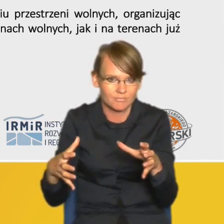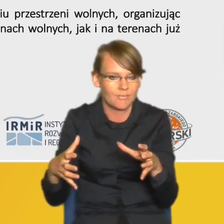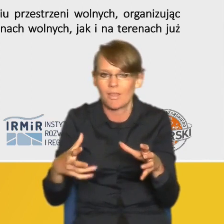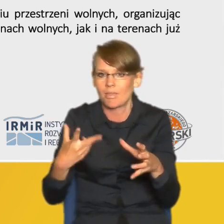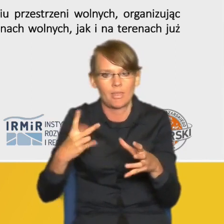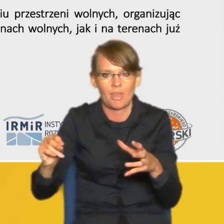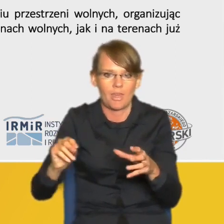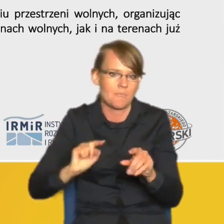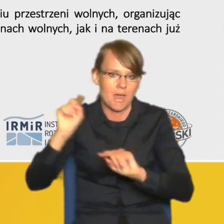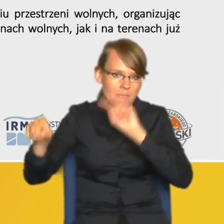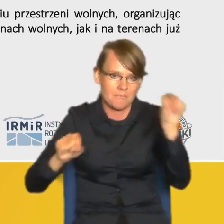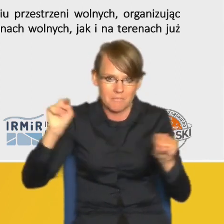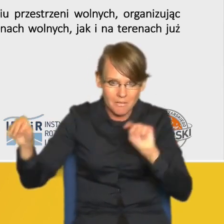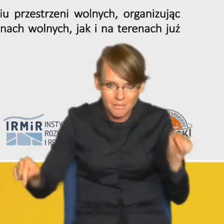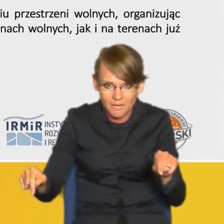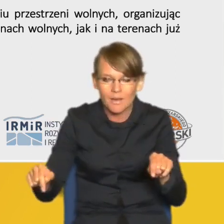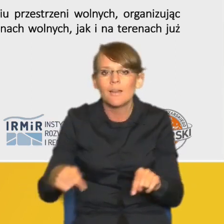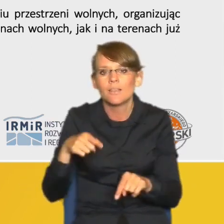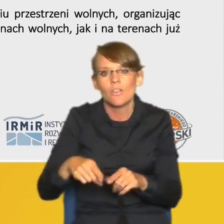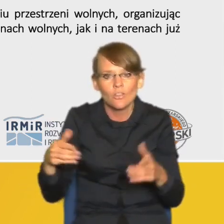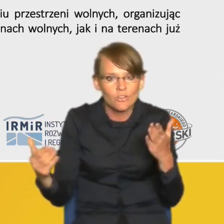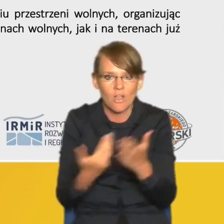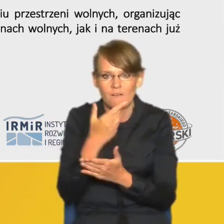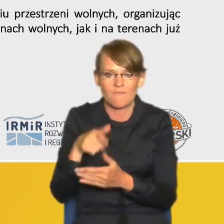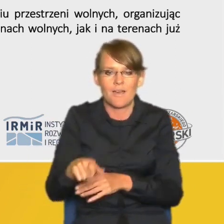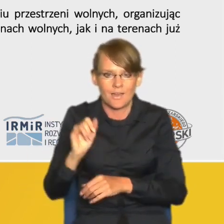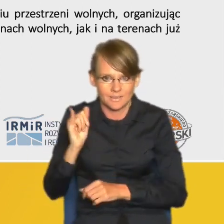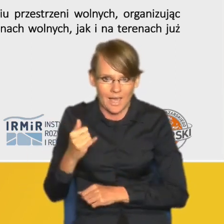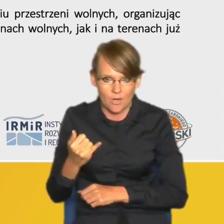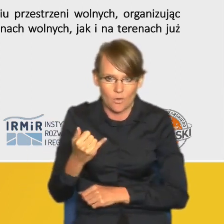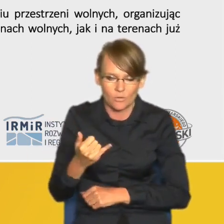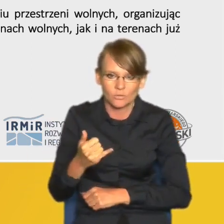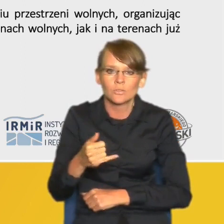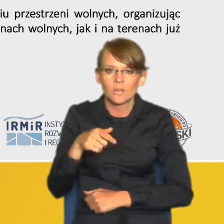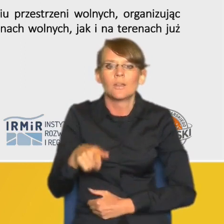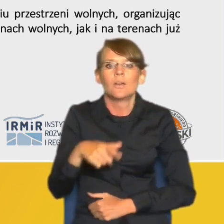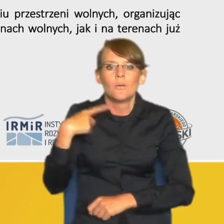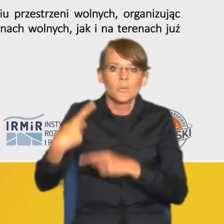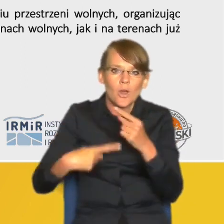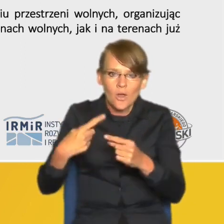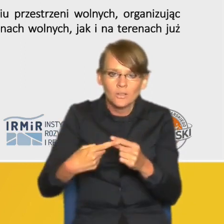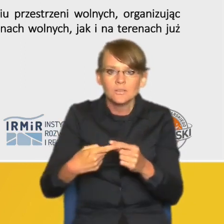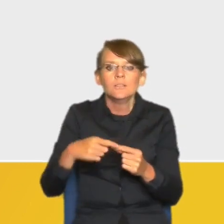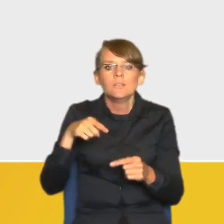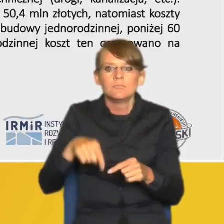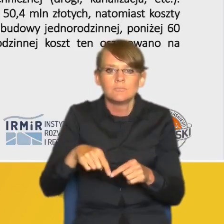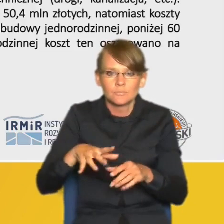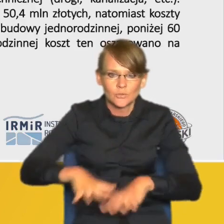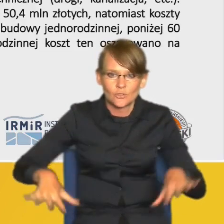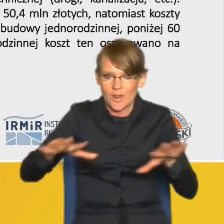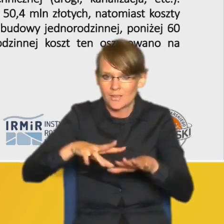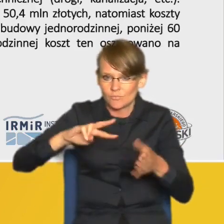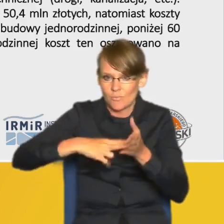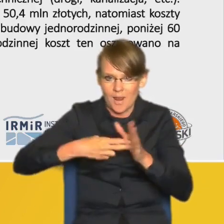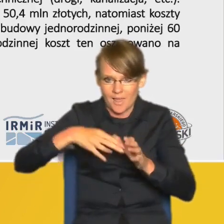taką nową jakość bym powiedział w zakresie procesów zagospodarowania przestrzeni